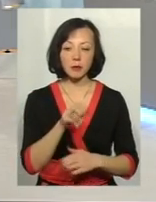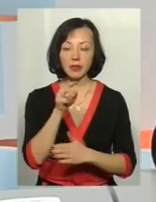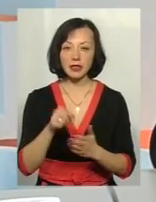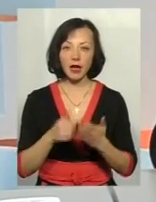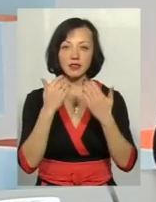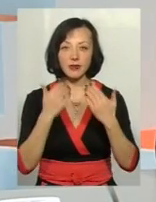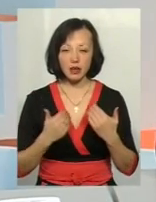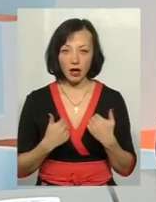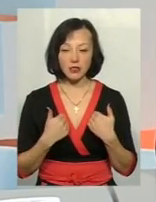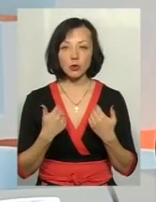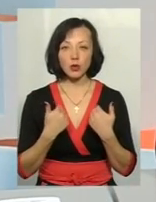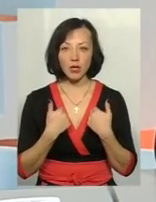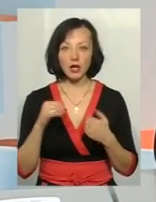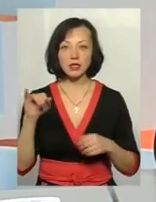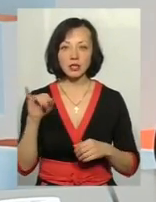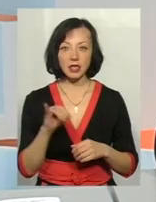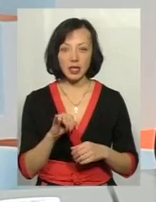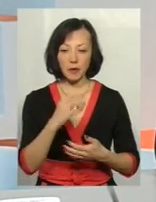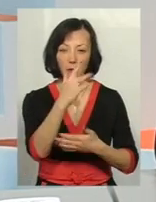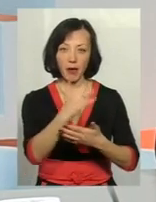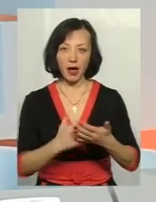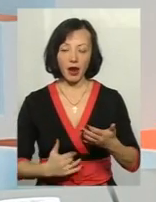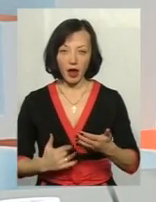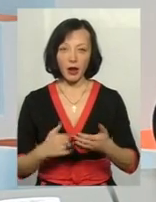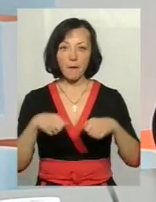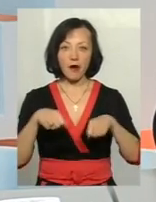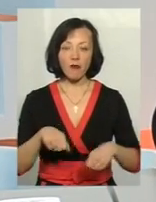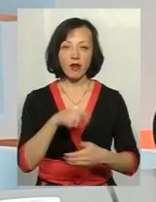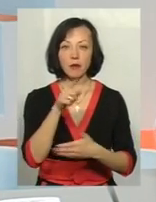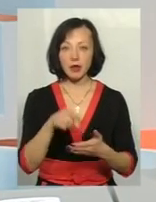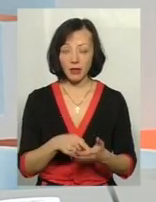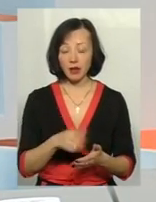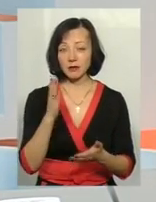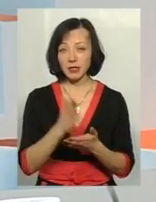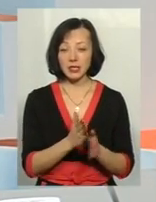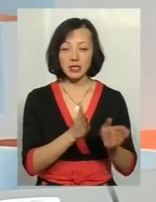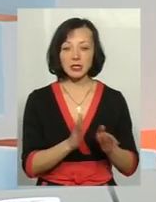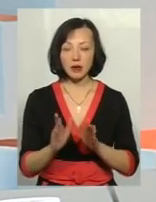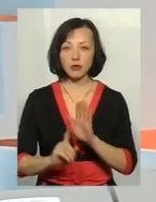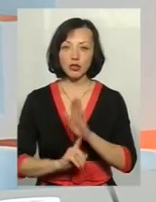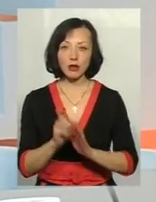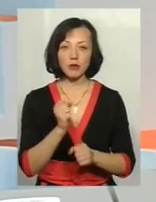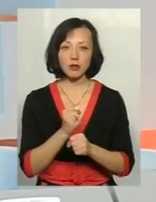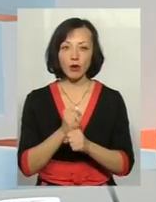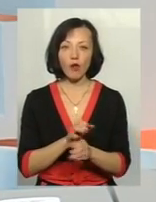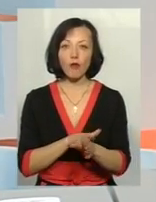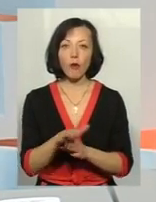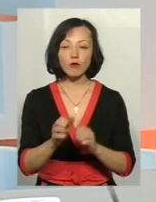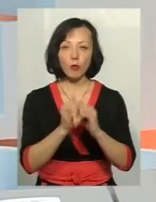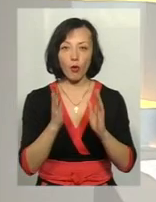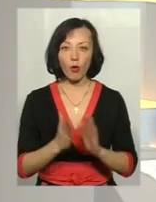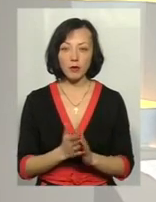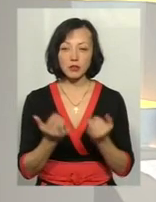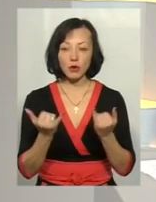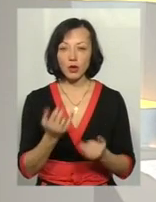і круг правових питань, який є, він, в принципі, замкнувся і система почала працювати вже в повному обсязі. Ми